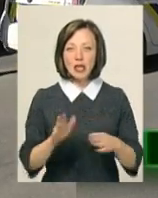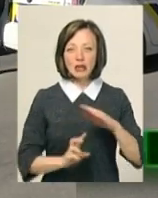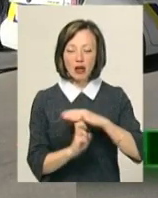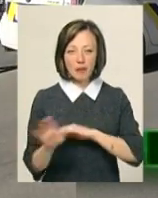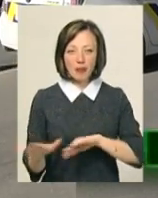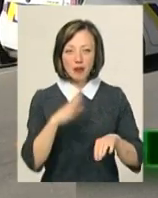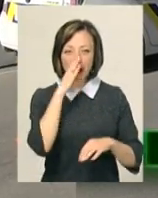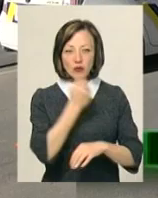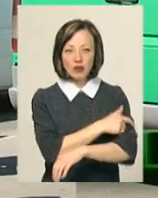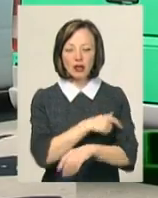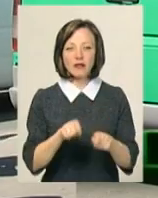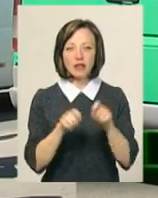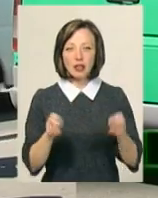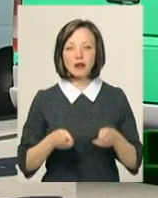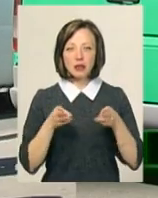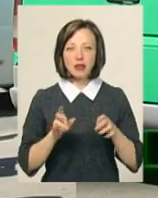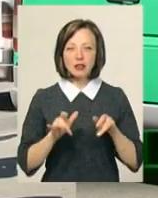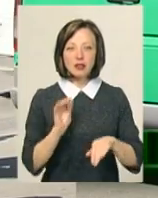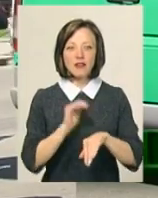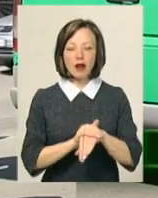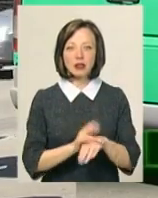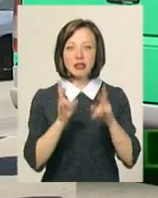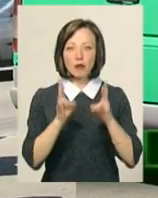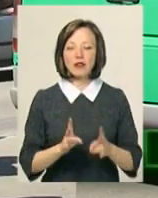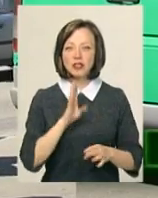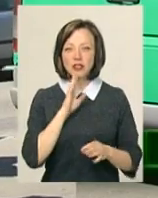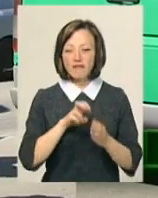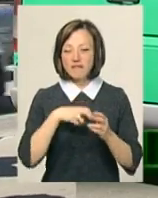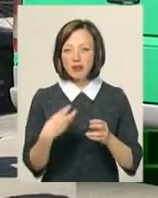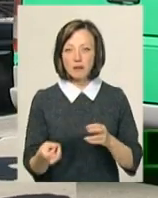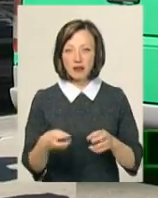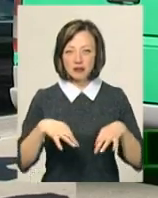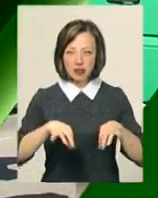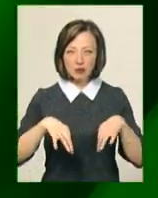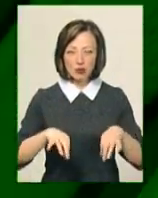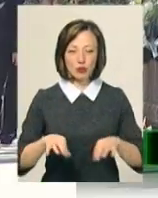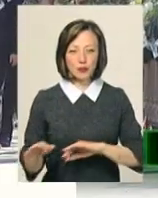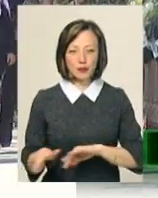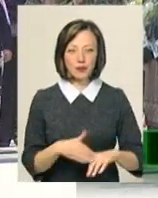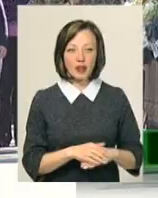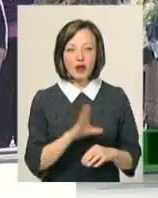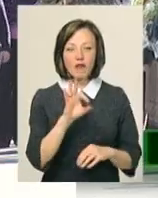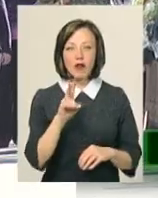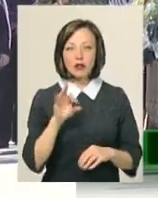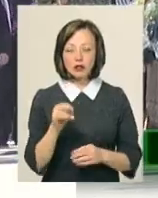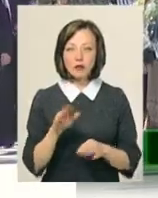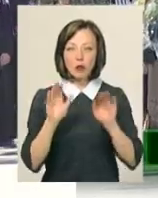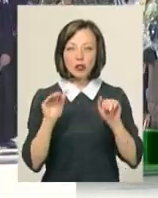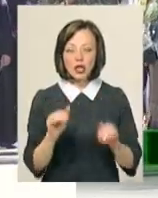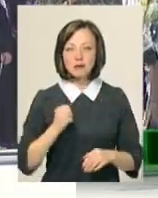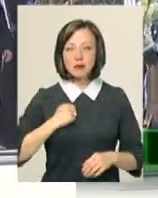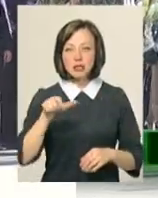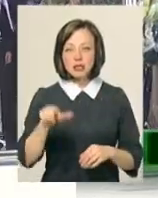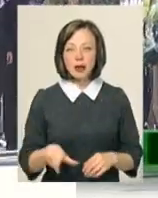лікарню поліція відкрила кримінальне провадження за фактом травмування жінки, яка випала з громадського транспорту. У Волочийську прищалися з бійцем